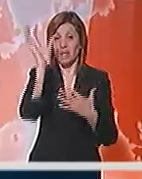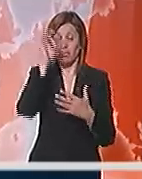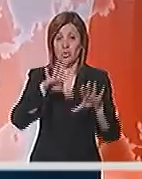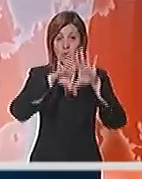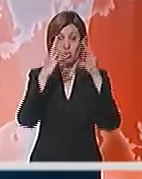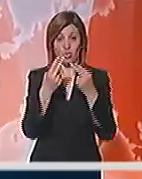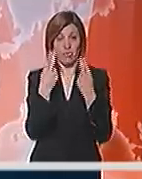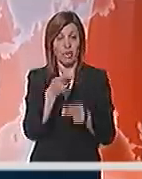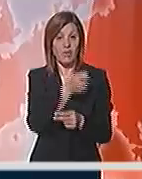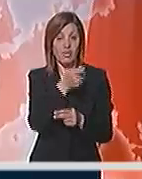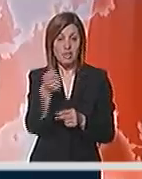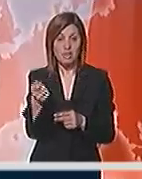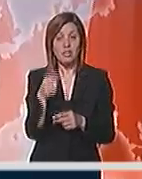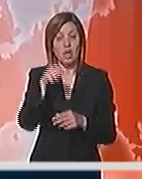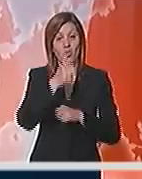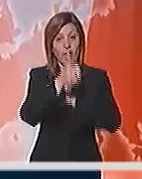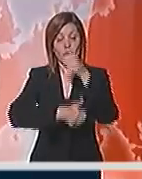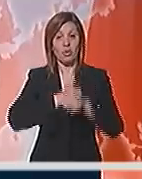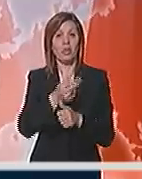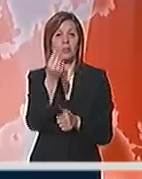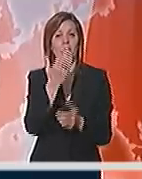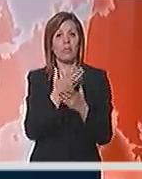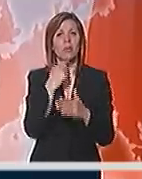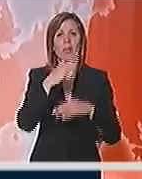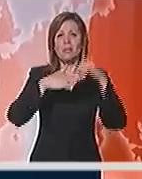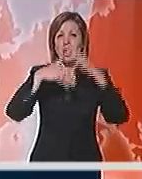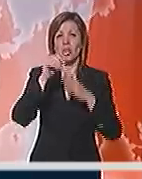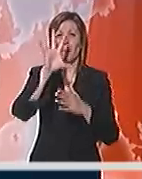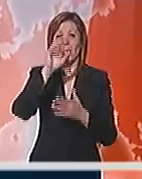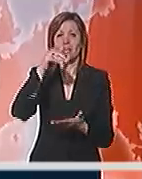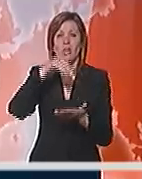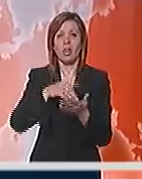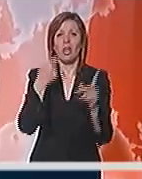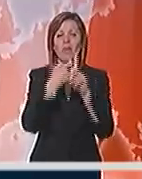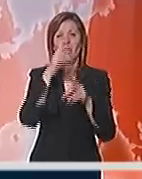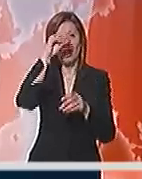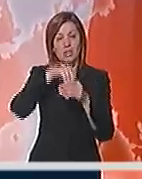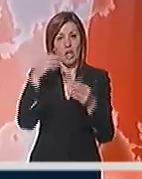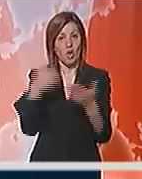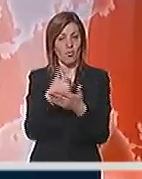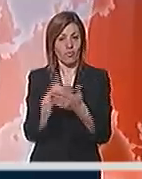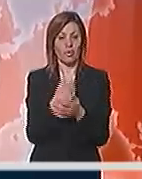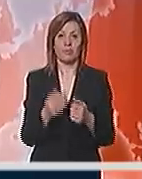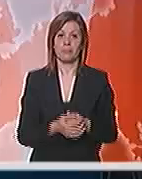ukupne vrednosti investicije, ove godine u Srbiji biti izgrađeno 500.000 kvadrata stambenog prostora.